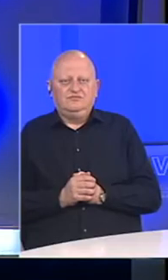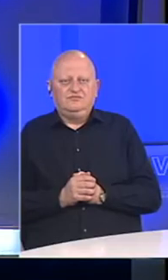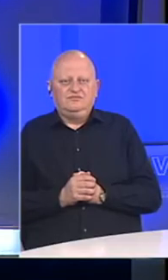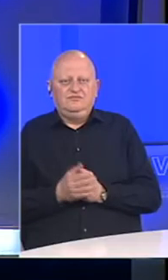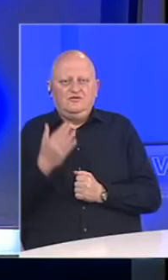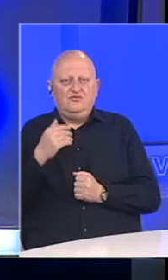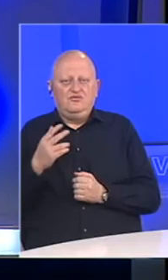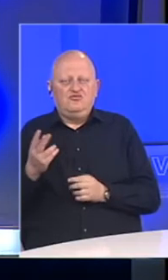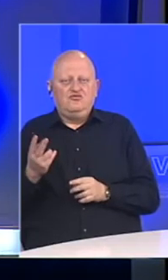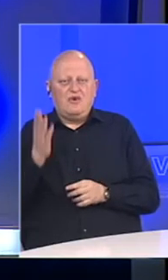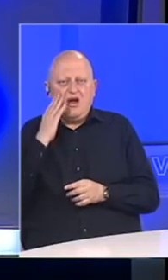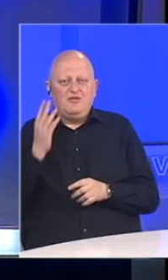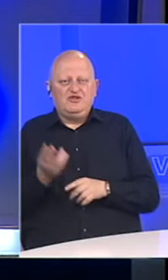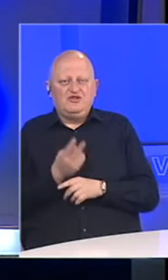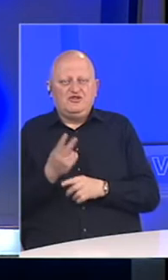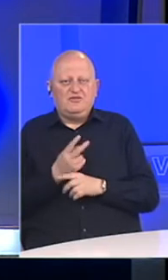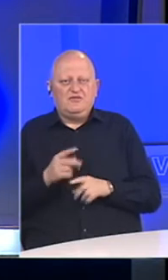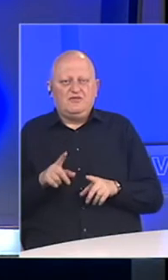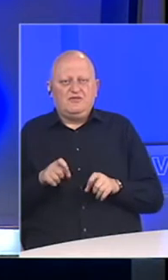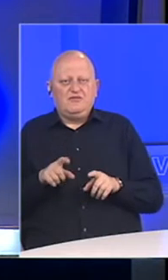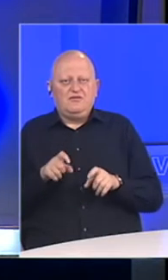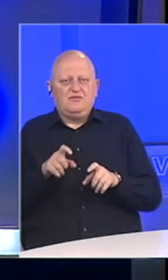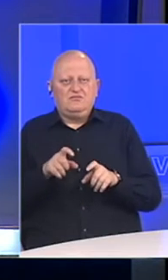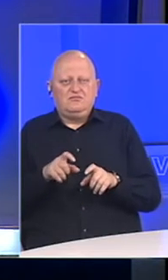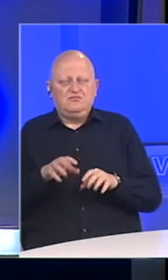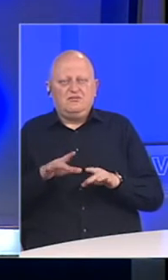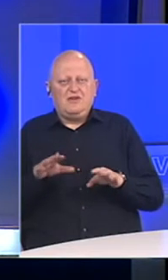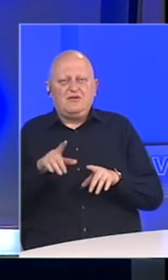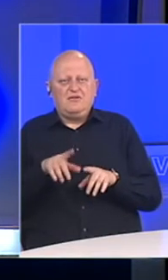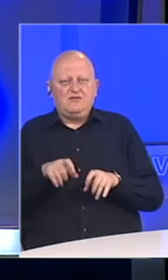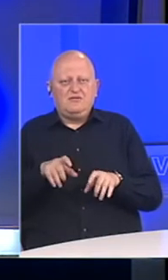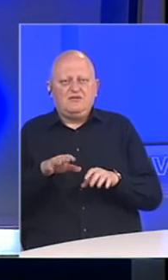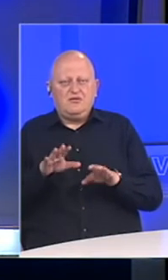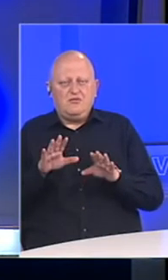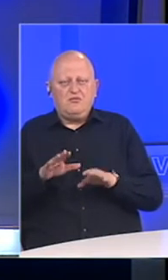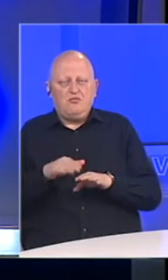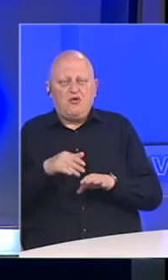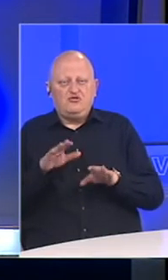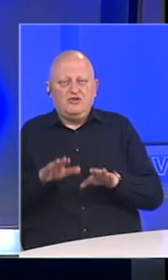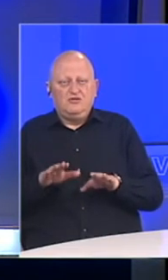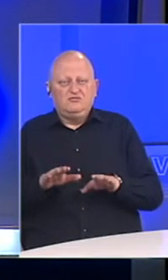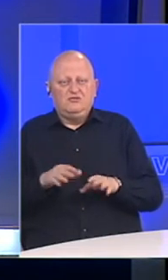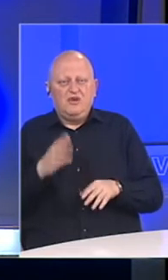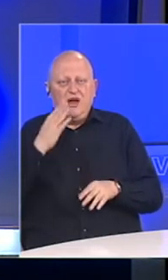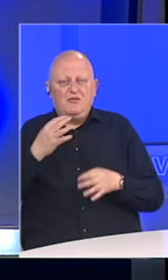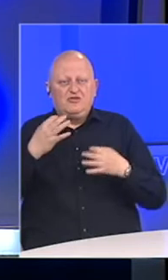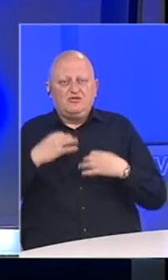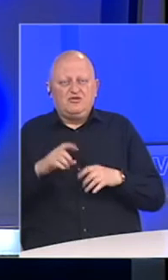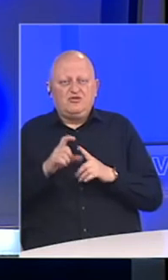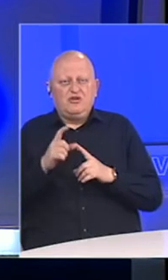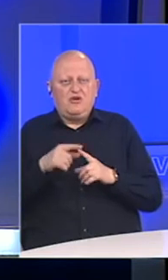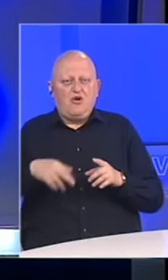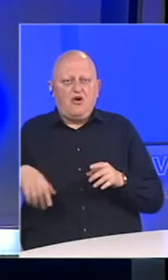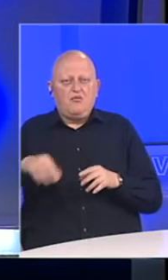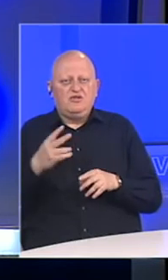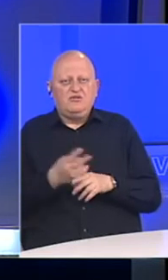Iako je u Sjedinjenim američkim državama pandemija koronavirusa tek usporila, američki predsjednik Donald Trump